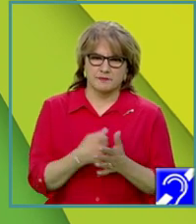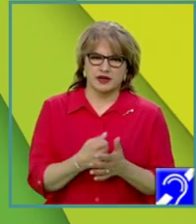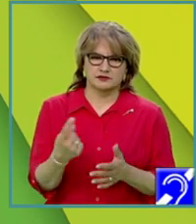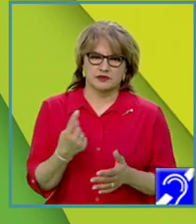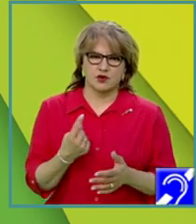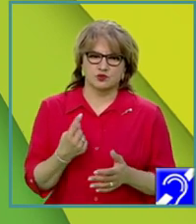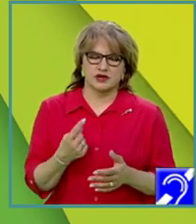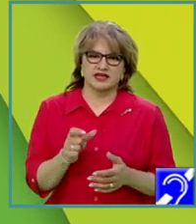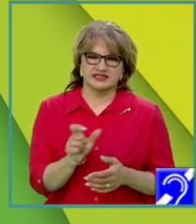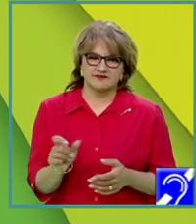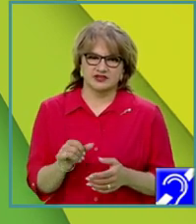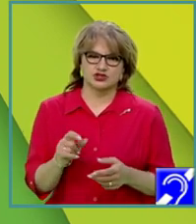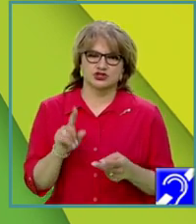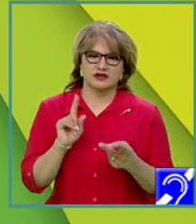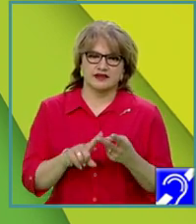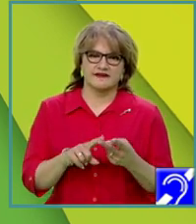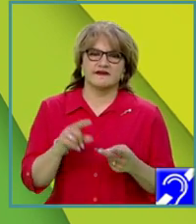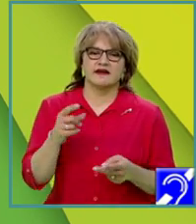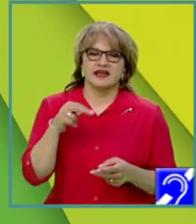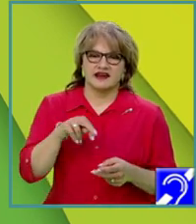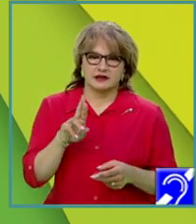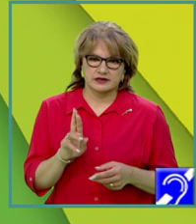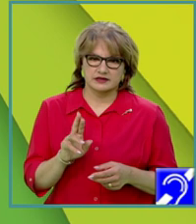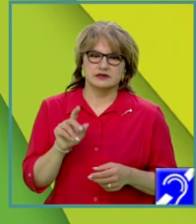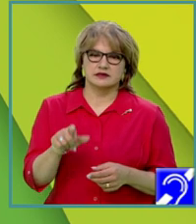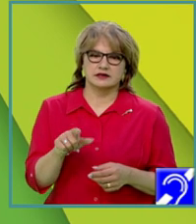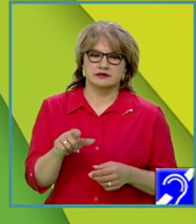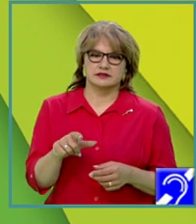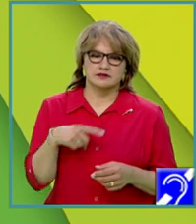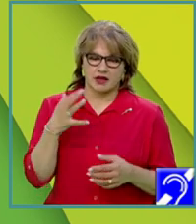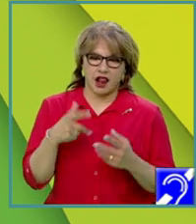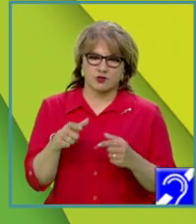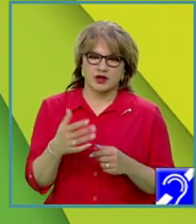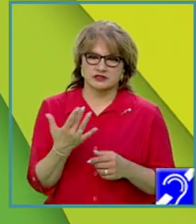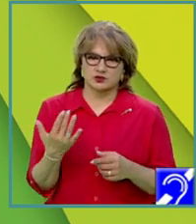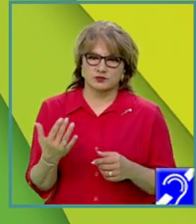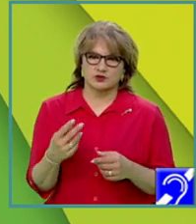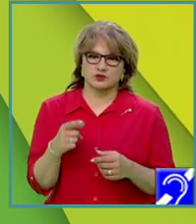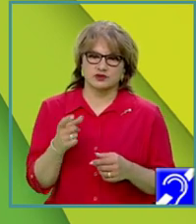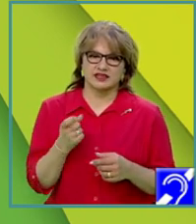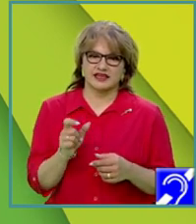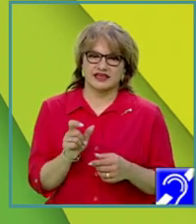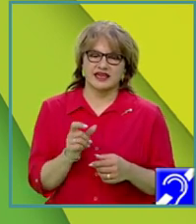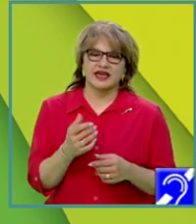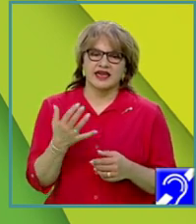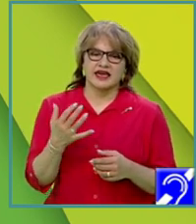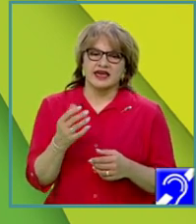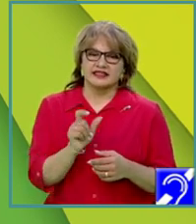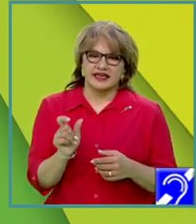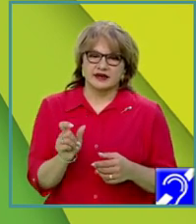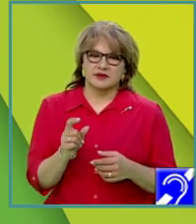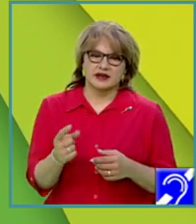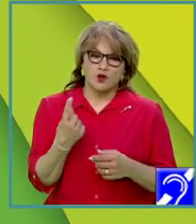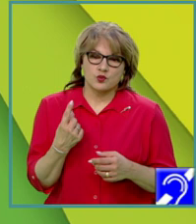secvențe și variabila NR, în care îmi va calcula numărul de termeni a unei secvențe